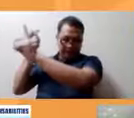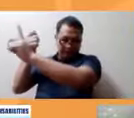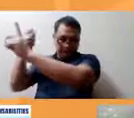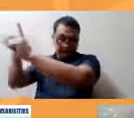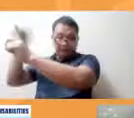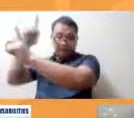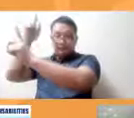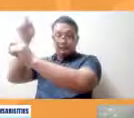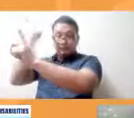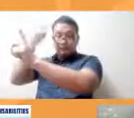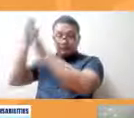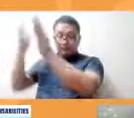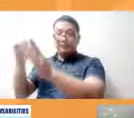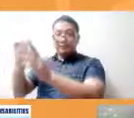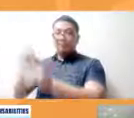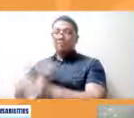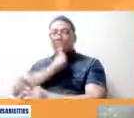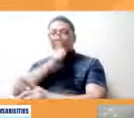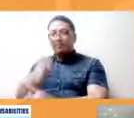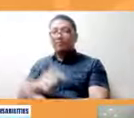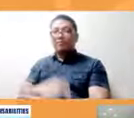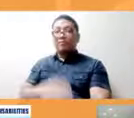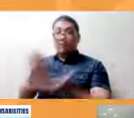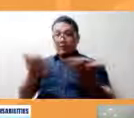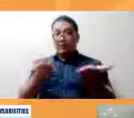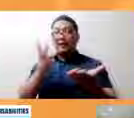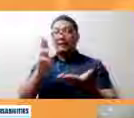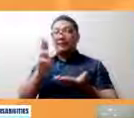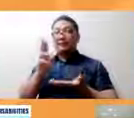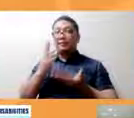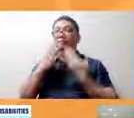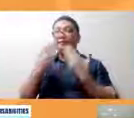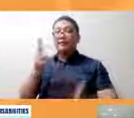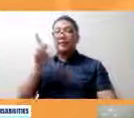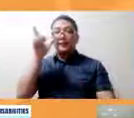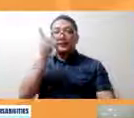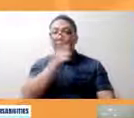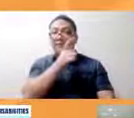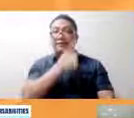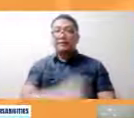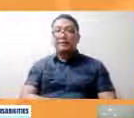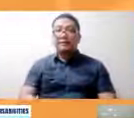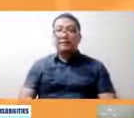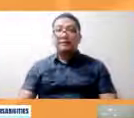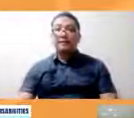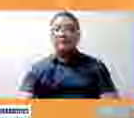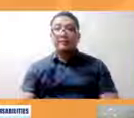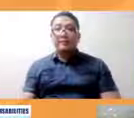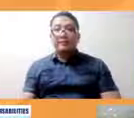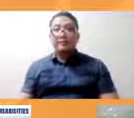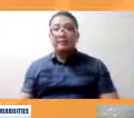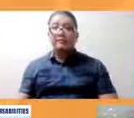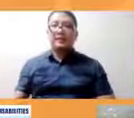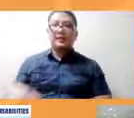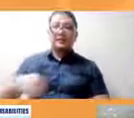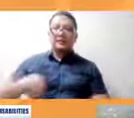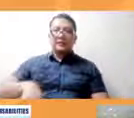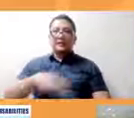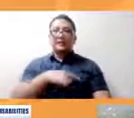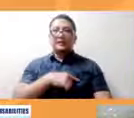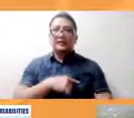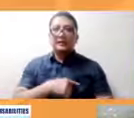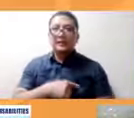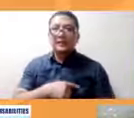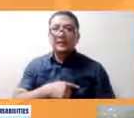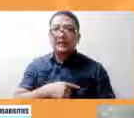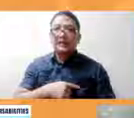thank you very much Sir Raniel Sir Lauro Oo alam mo hindi natin nagtalakay yung